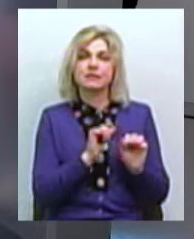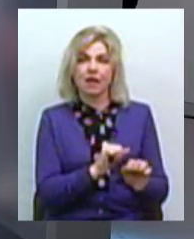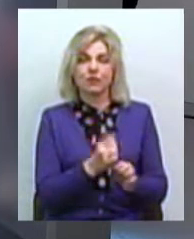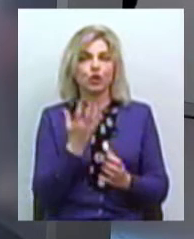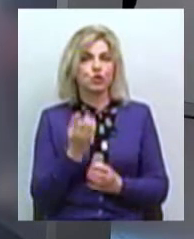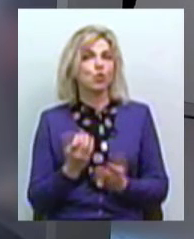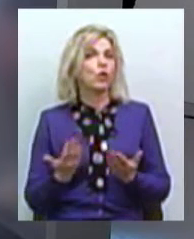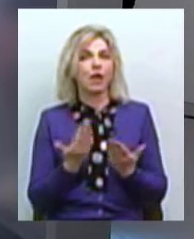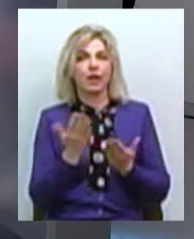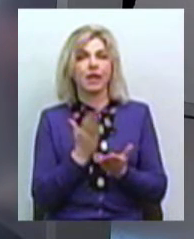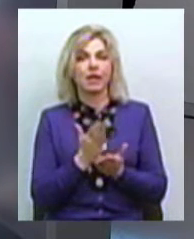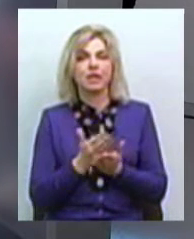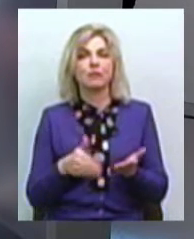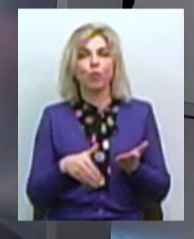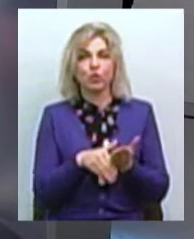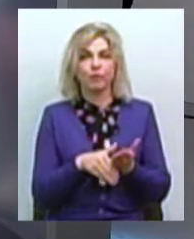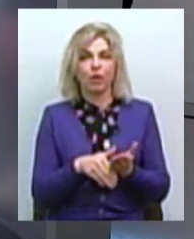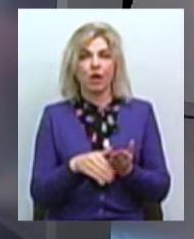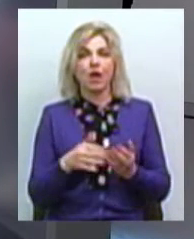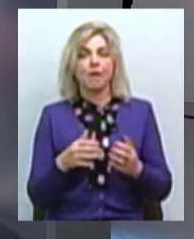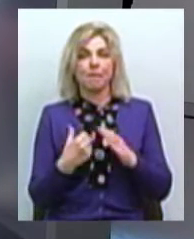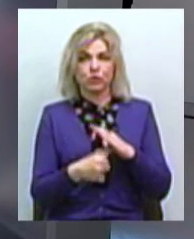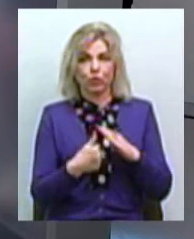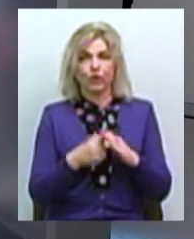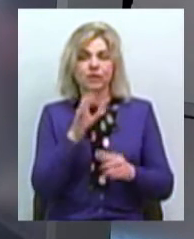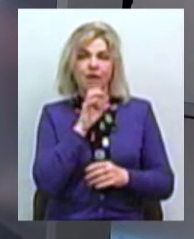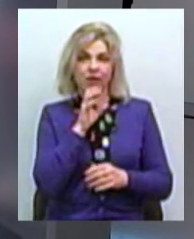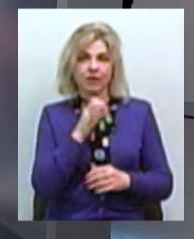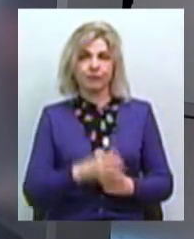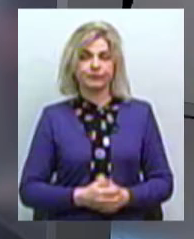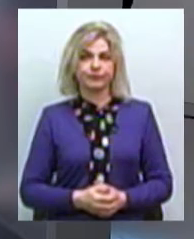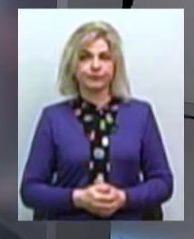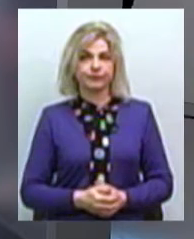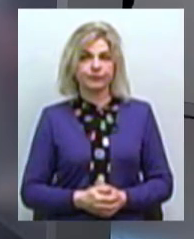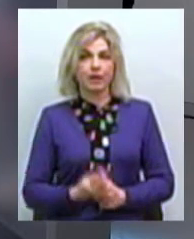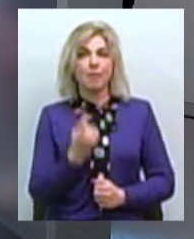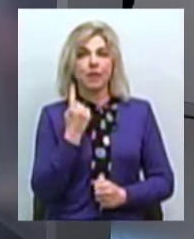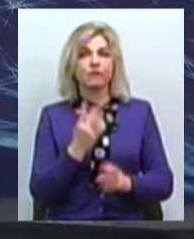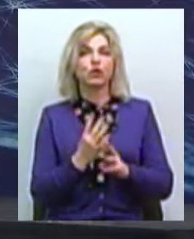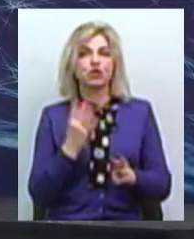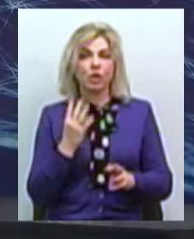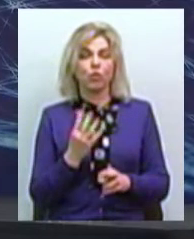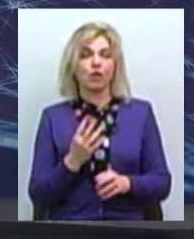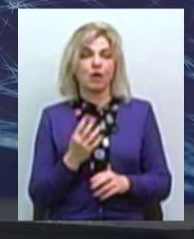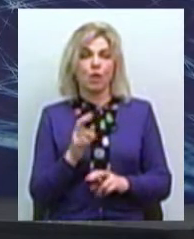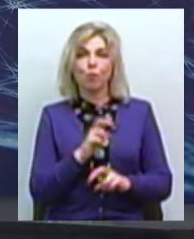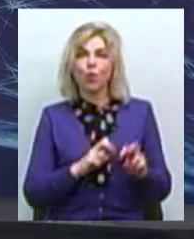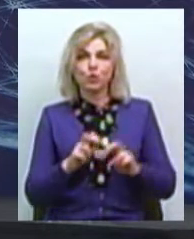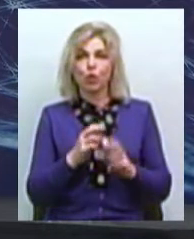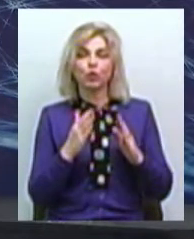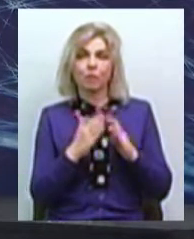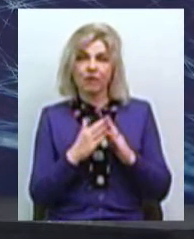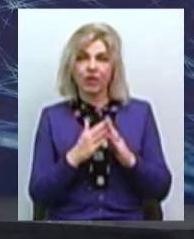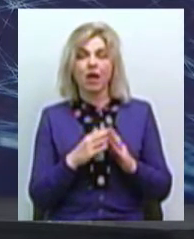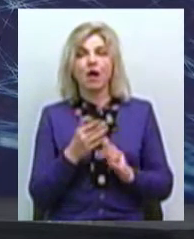існують способи допомоги безпритульним тваринам? В першу чергу, це, звичайно, пошук домівки,